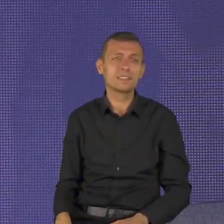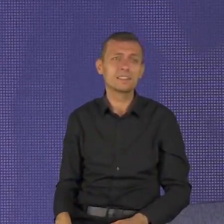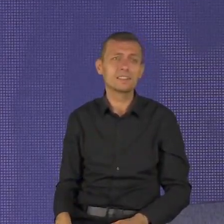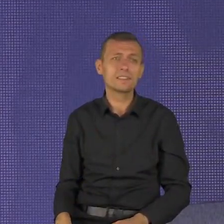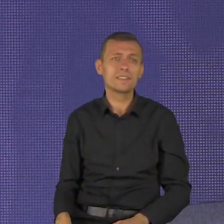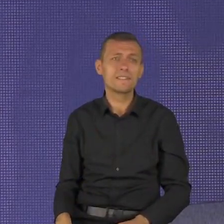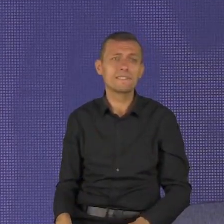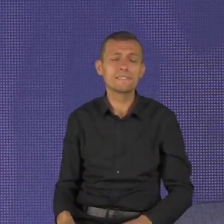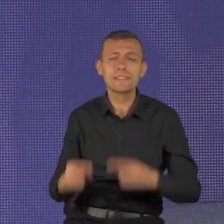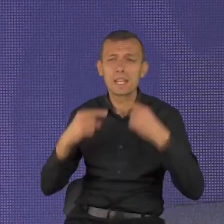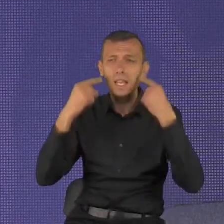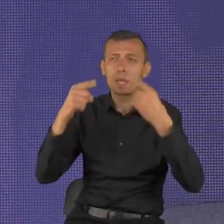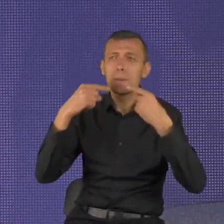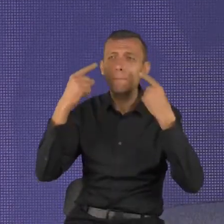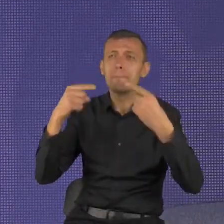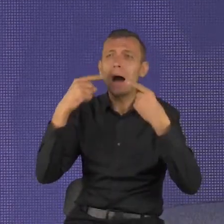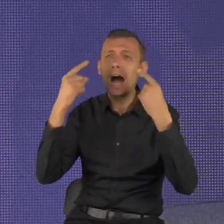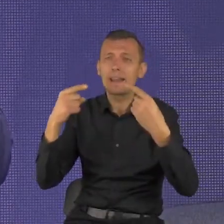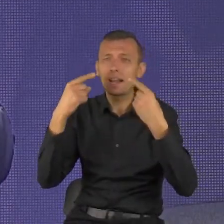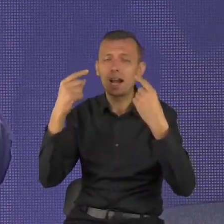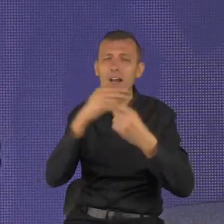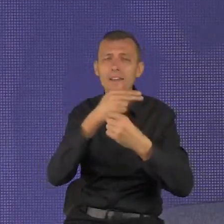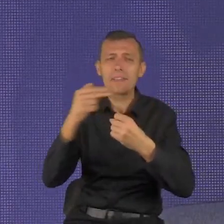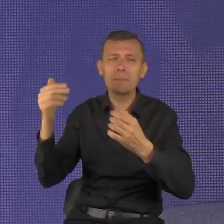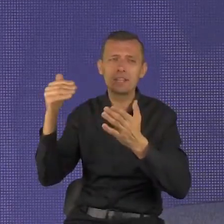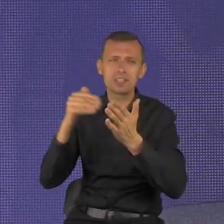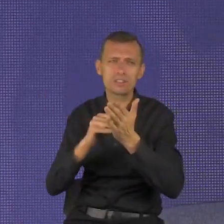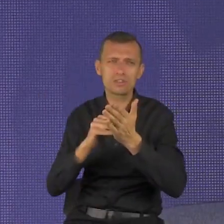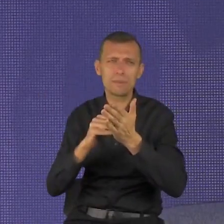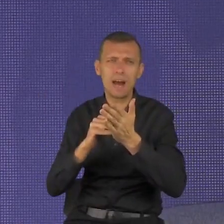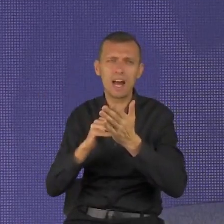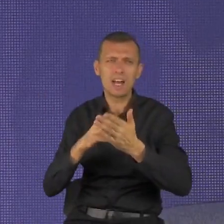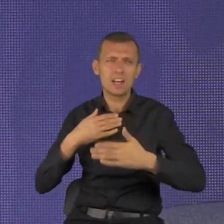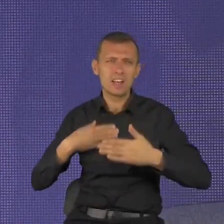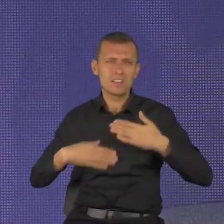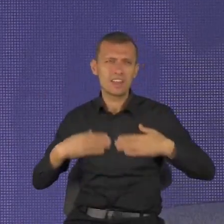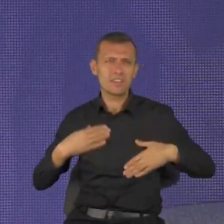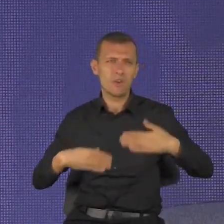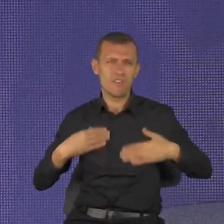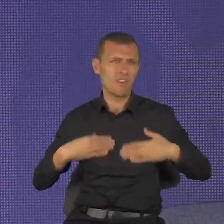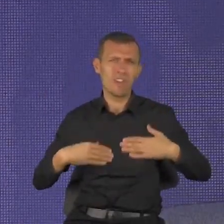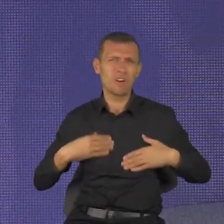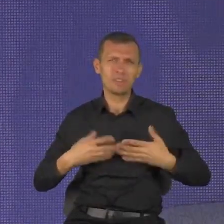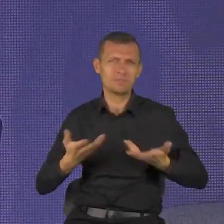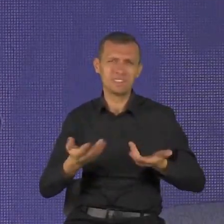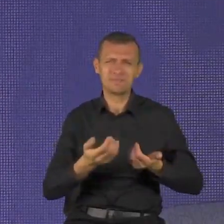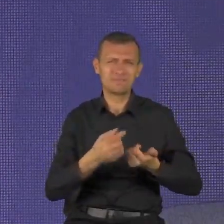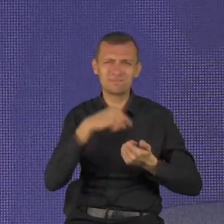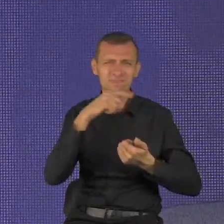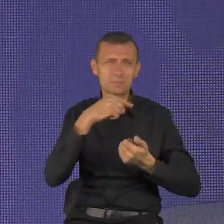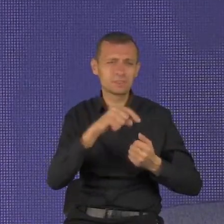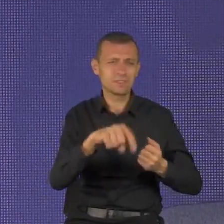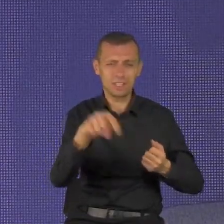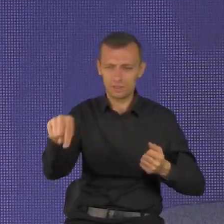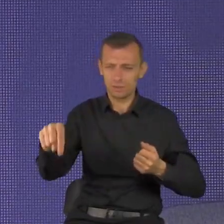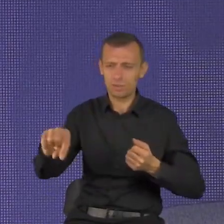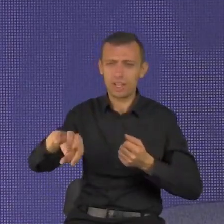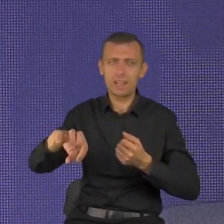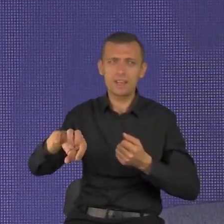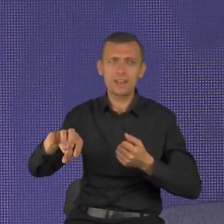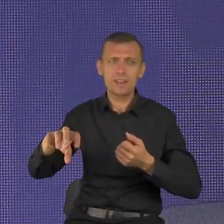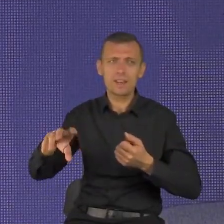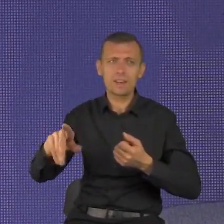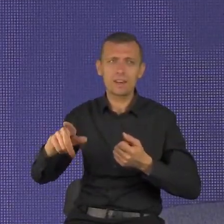ciągnie mnie do dążenia po więcej, po więcej i po więcej rzeczy. A drugi mit polega na tym, że gdy